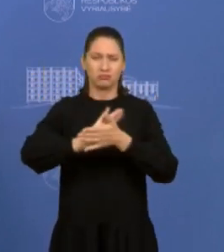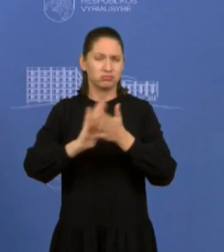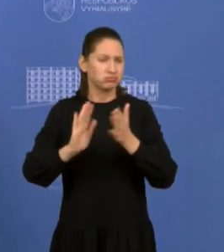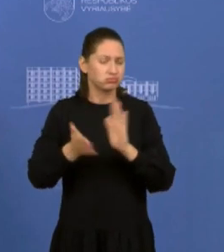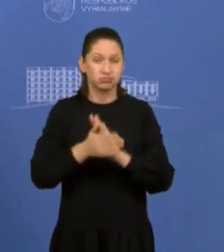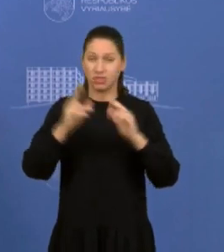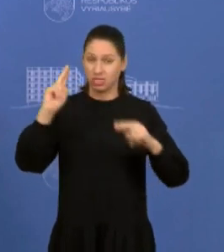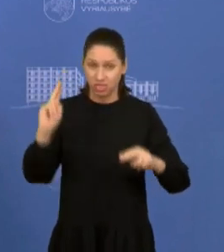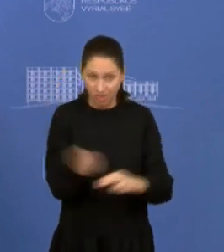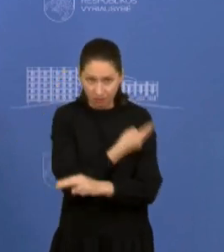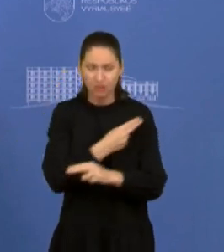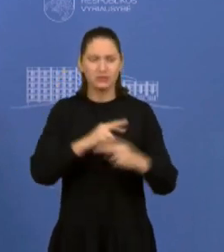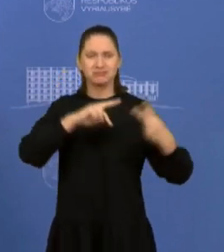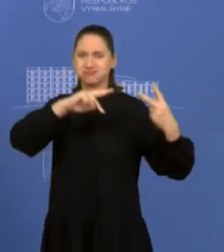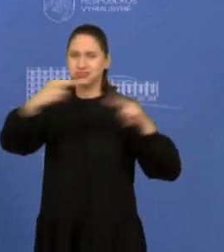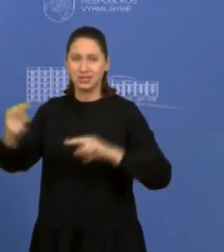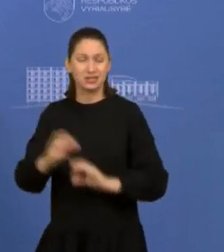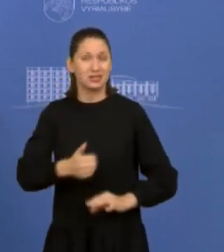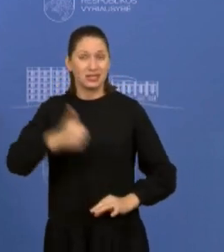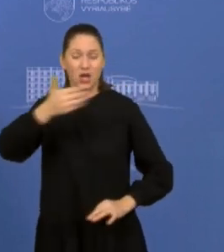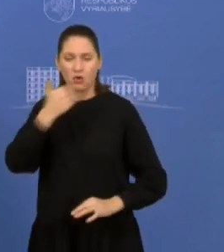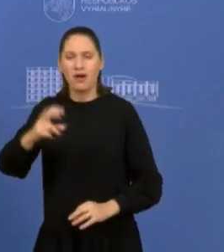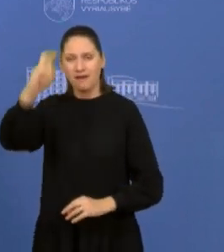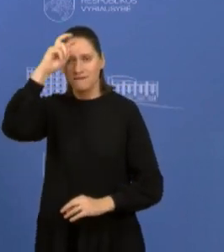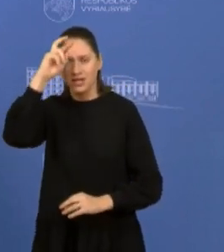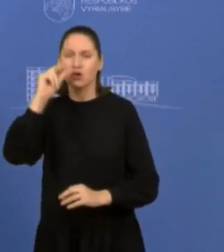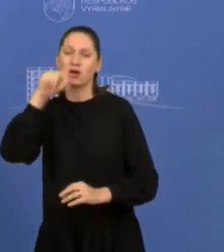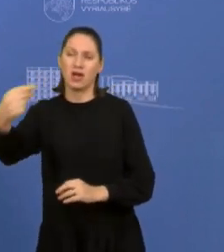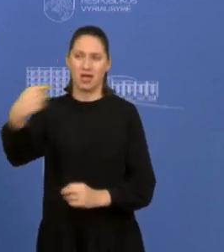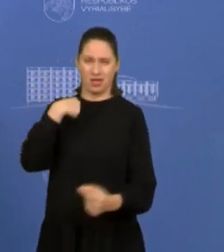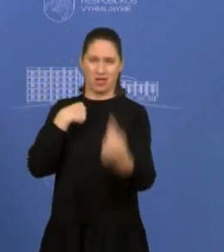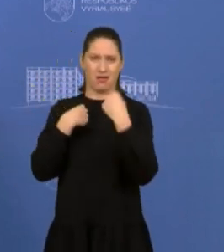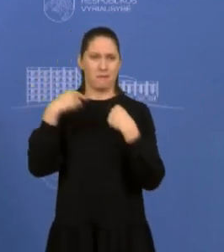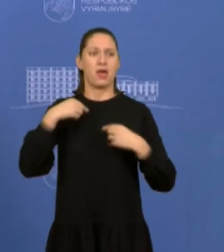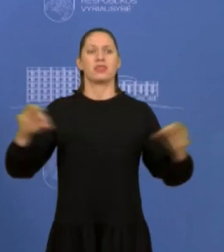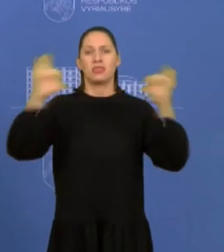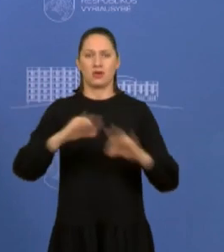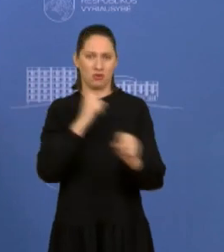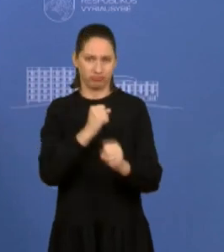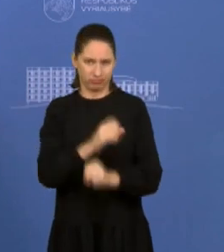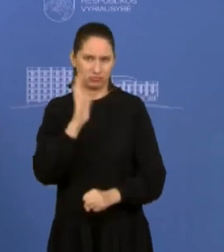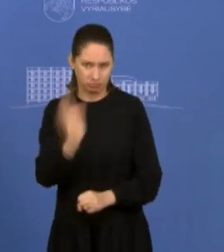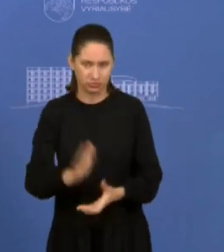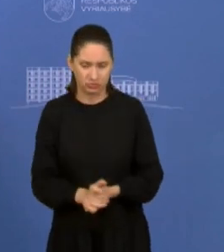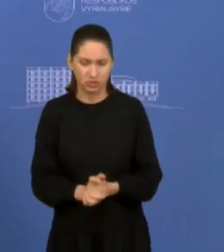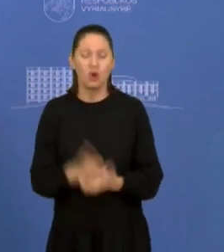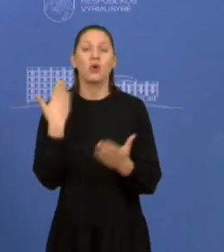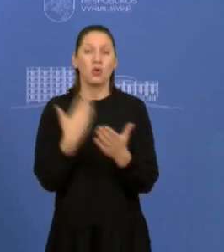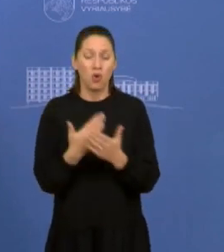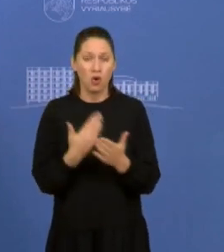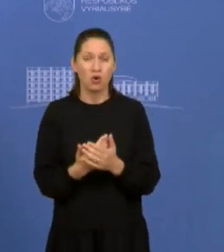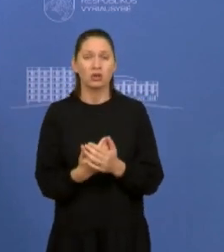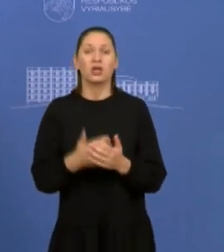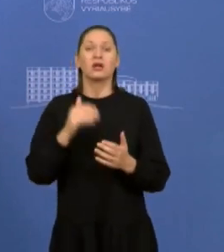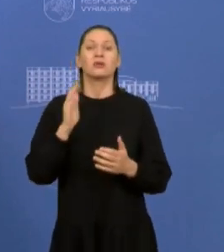taršos, tai po to mus kaip ir jausybė kaltins iš esmės, kad mes nesijėmėm priemonių mažinti taršą, nes tada mokės neteršiai